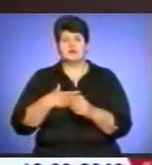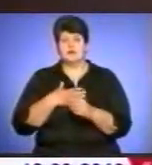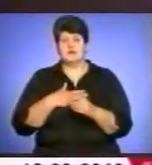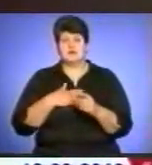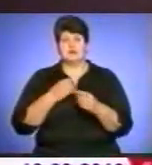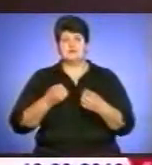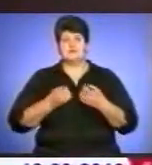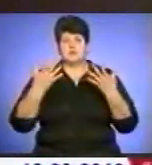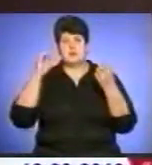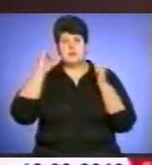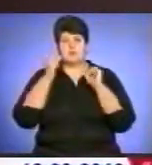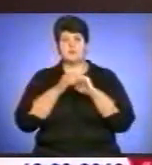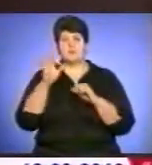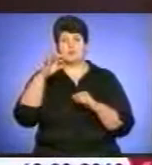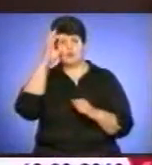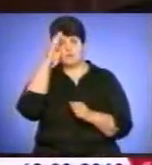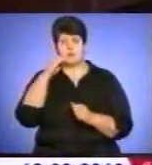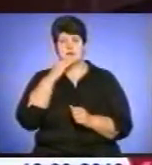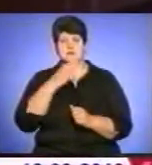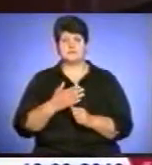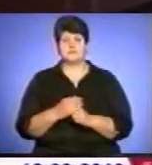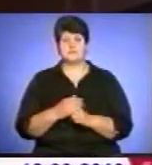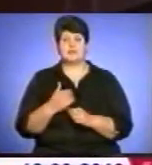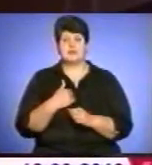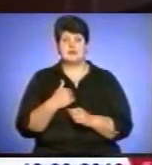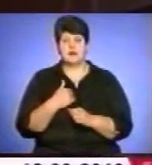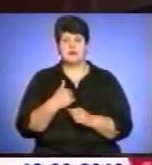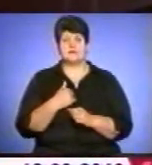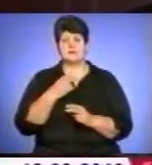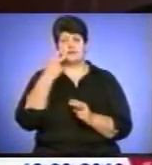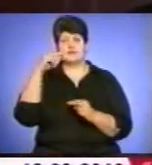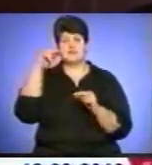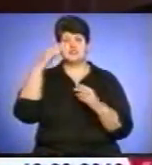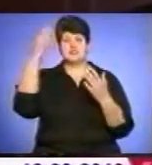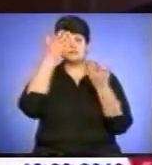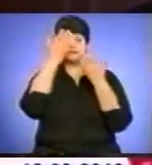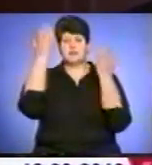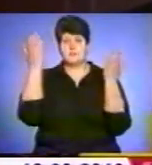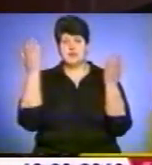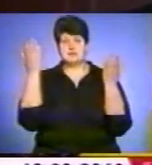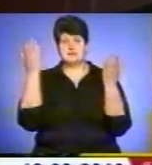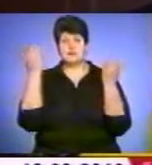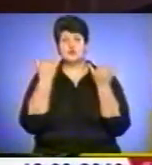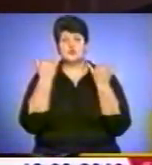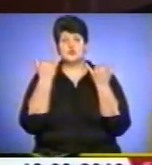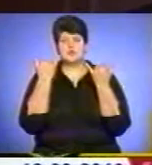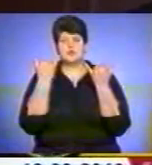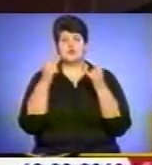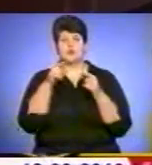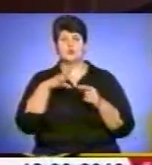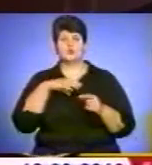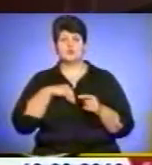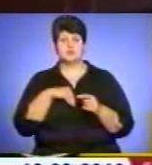світлою пам'яттю про батька Анатолій Вихрущ. Я думаю, що батько, дивлячись з небес, сьогодні його душа,